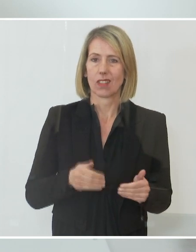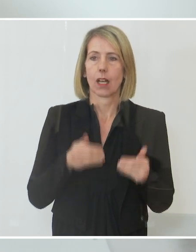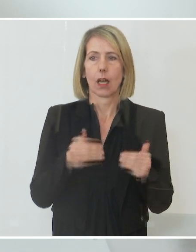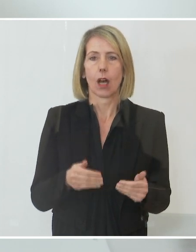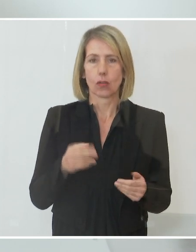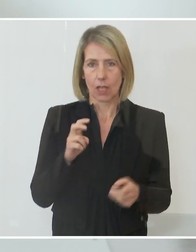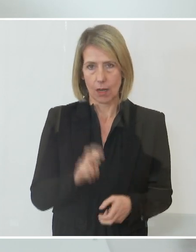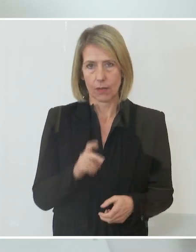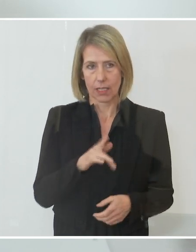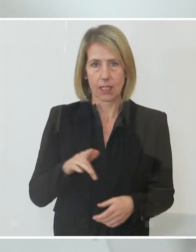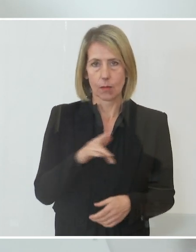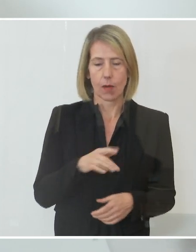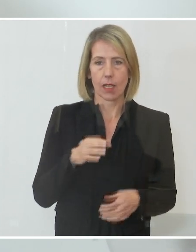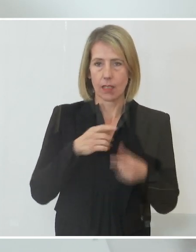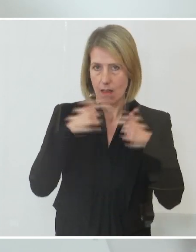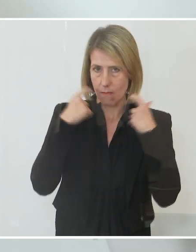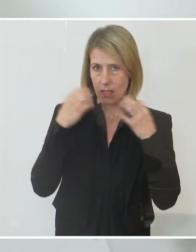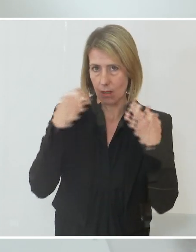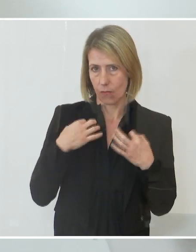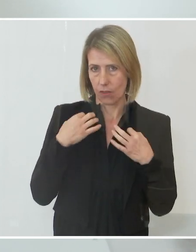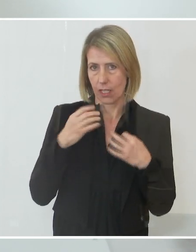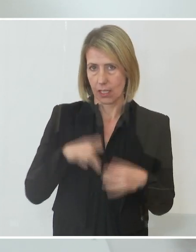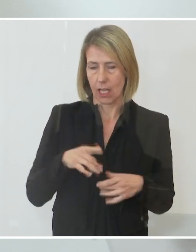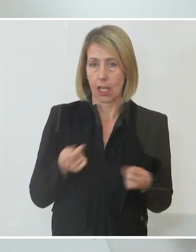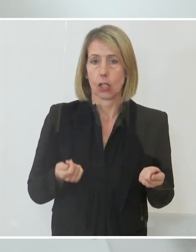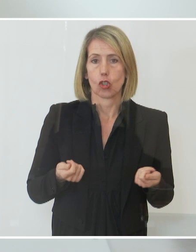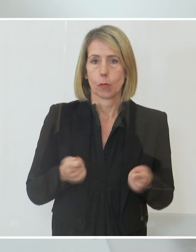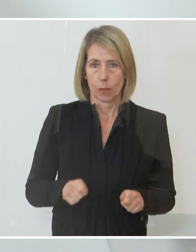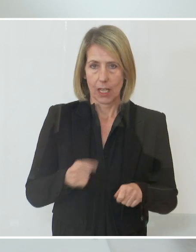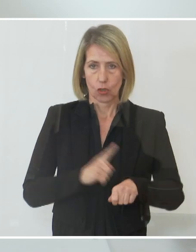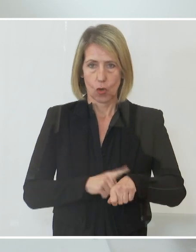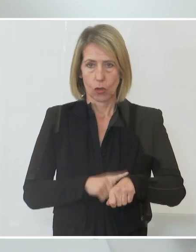es. Es gilt eine Sperrstunde von 23 Uhr.